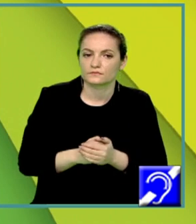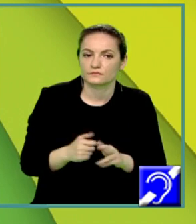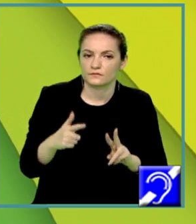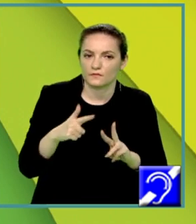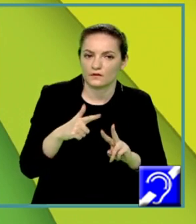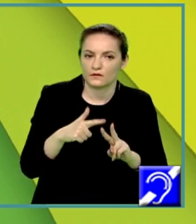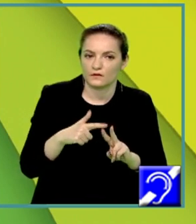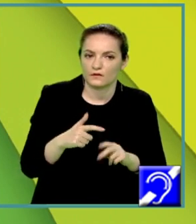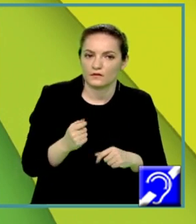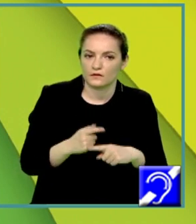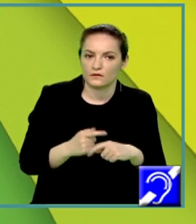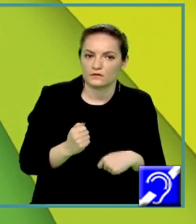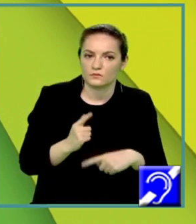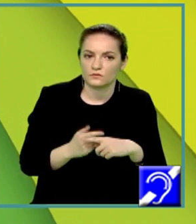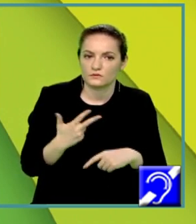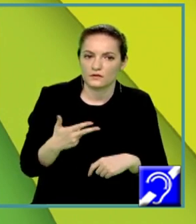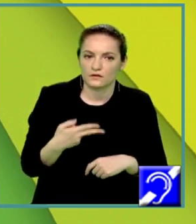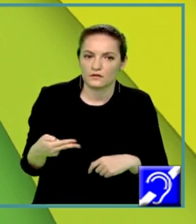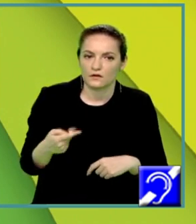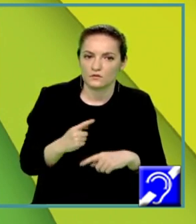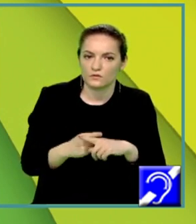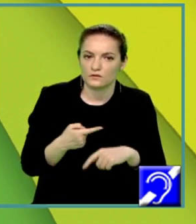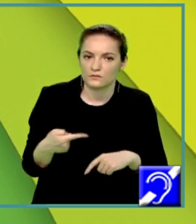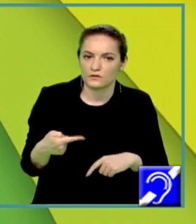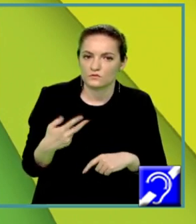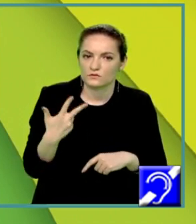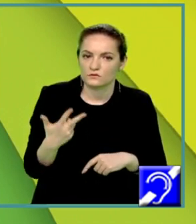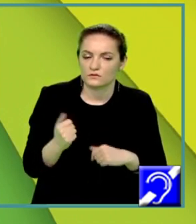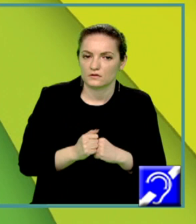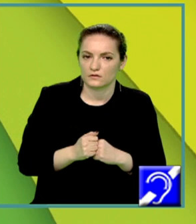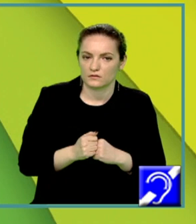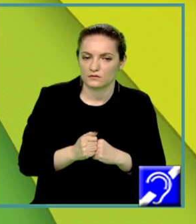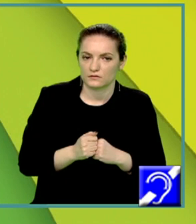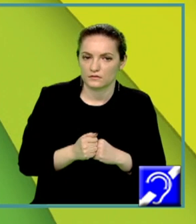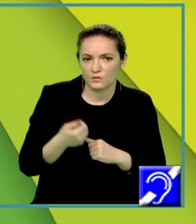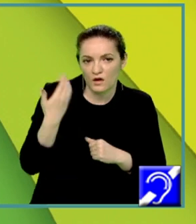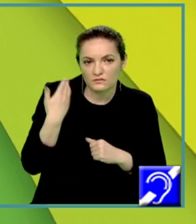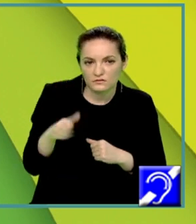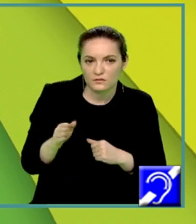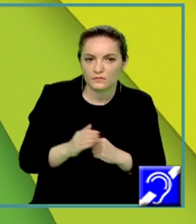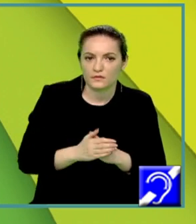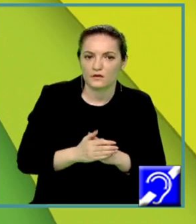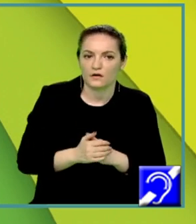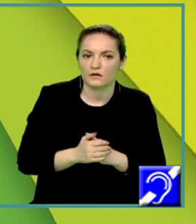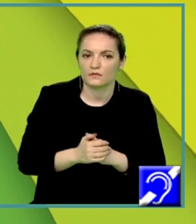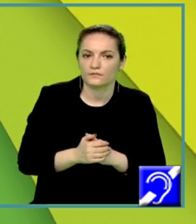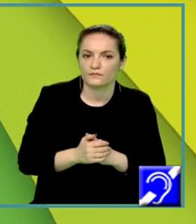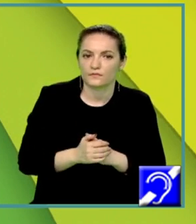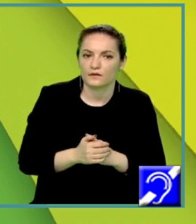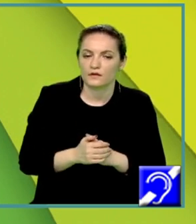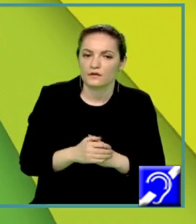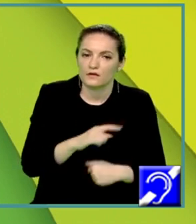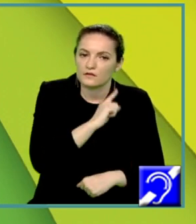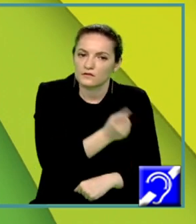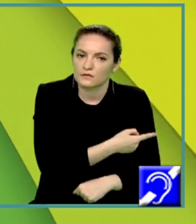din x plus 3 este egal cu x minus 3. Pentru a scăpa de acest radical de ordin 2, se ridică ambii